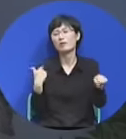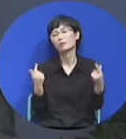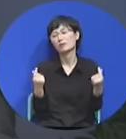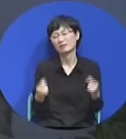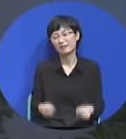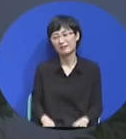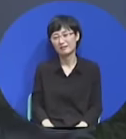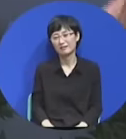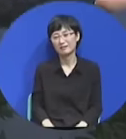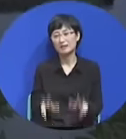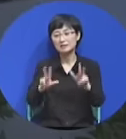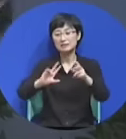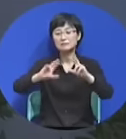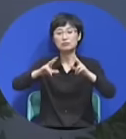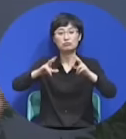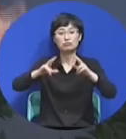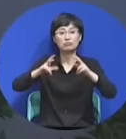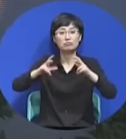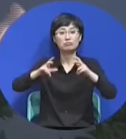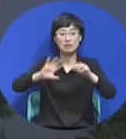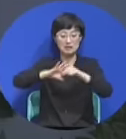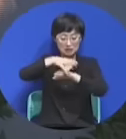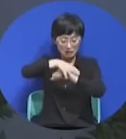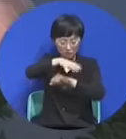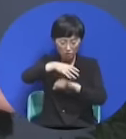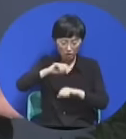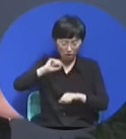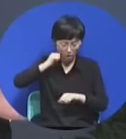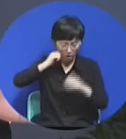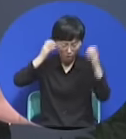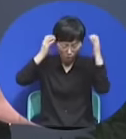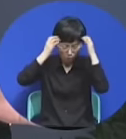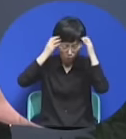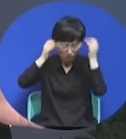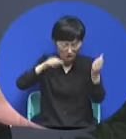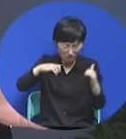솔직히 지구에 지금 계속 어려워 오잖아요. 왜 오는지도 몰라.